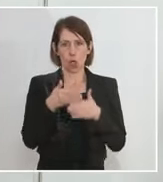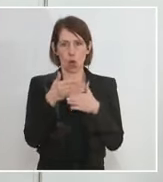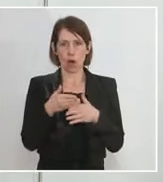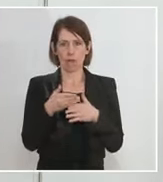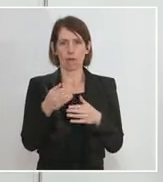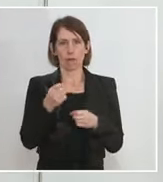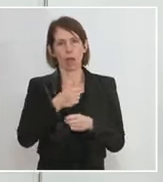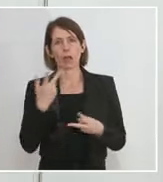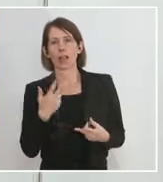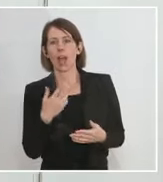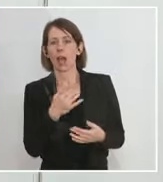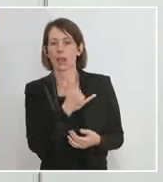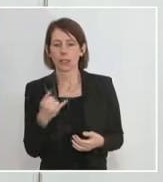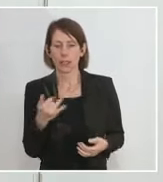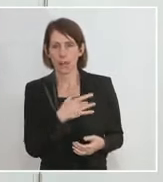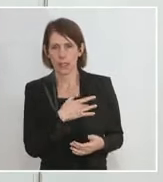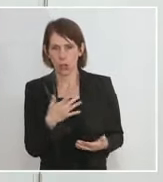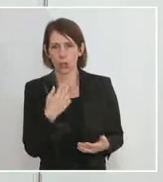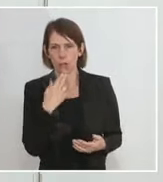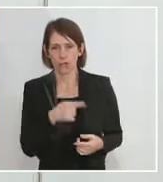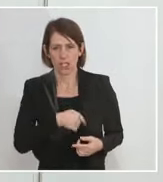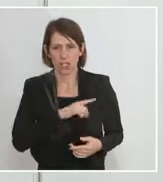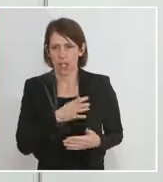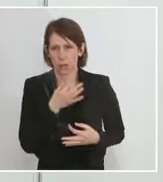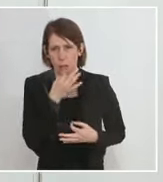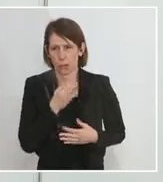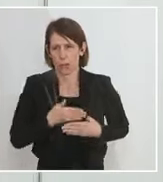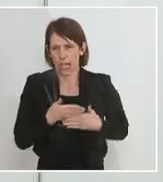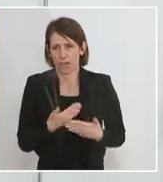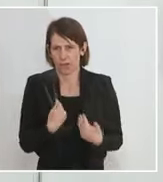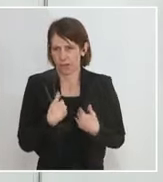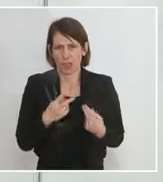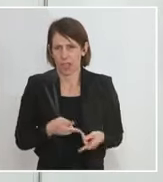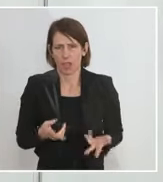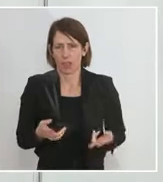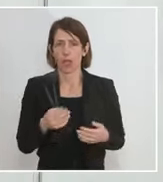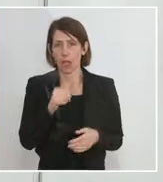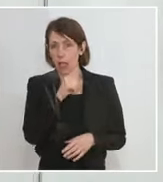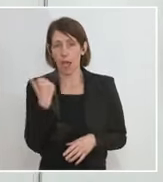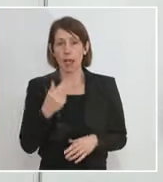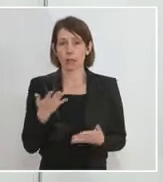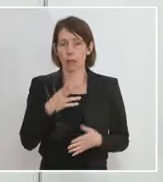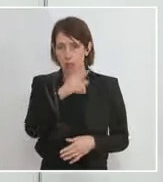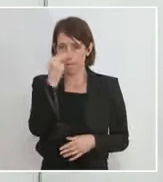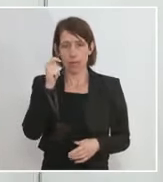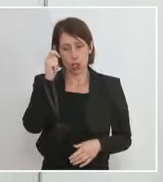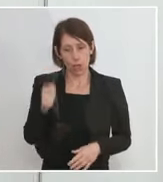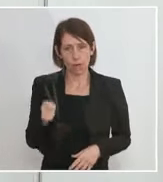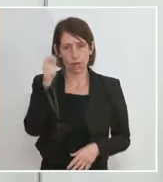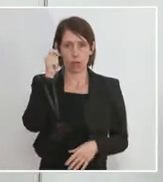jene betroffen, die sich selber gar nicht mehr helfen können. Es geht darum, hier Menschenwürde und gewisse